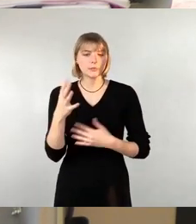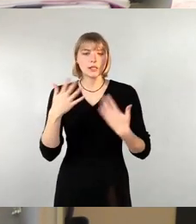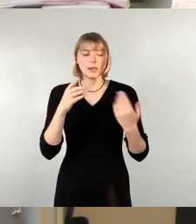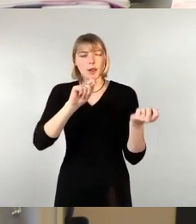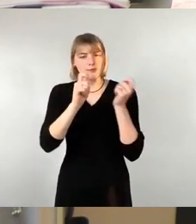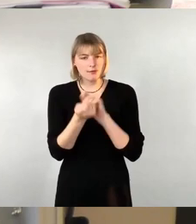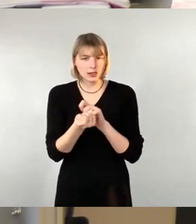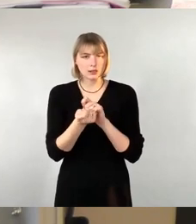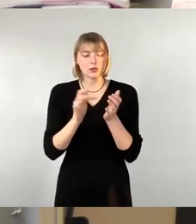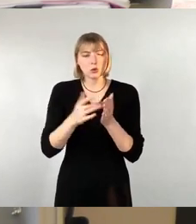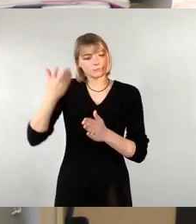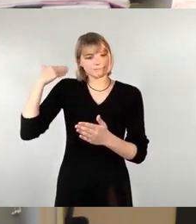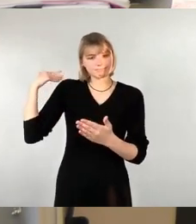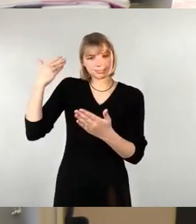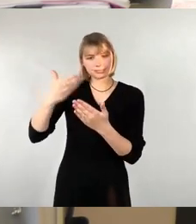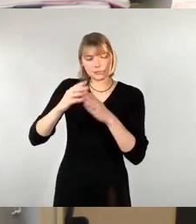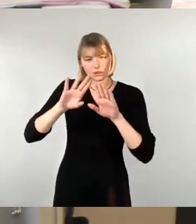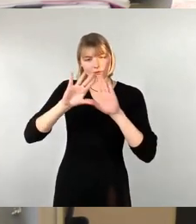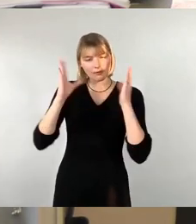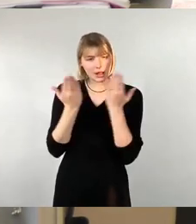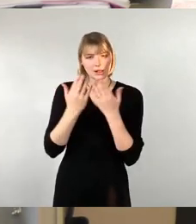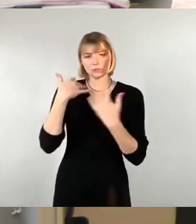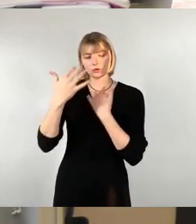immer in der Erdgeschichte gab, mitzuwirken? Vielen Dank.